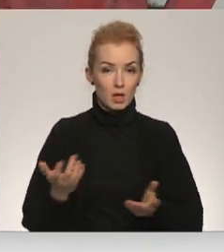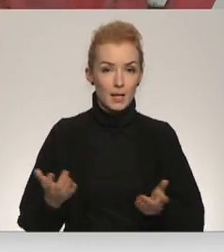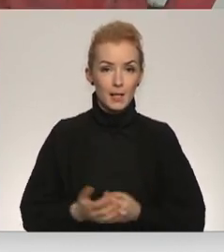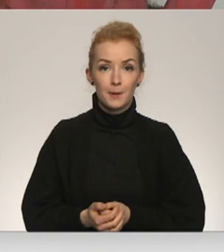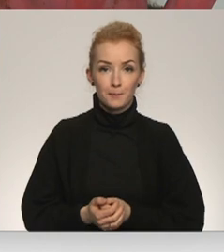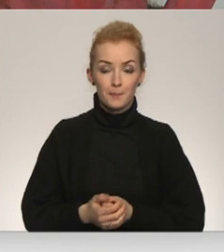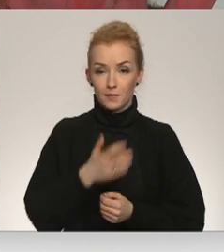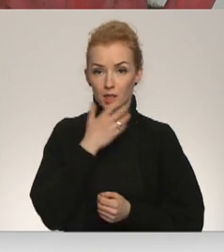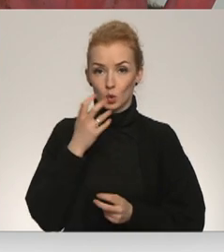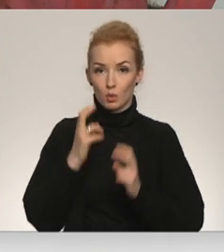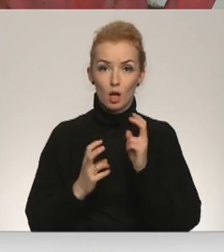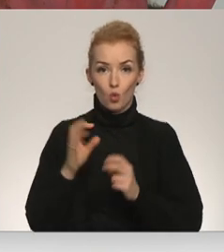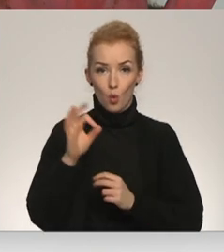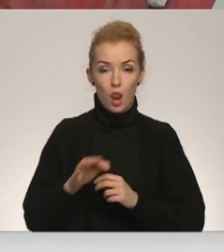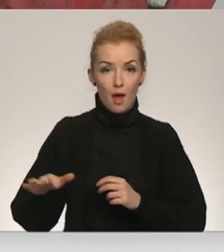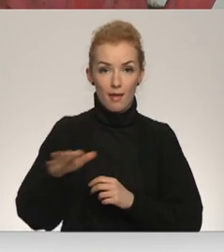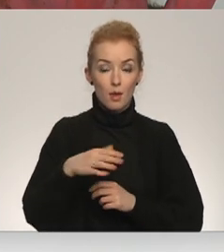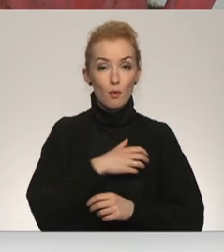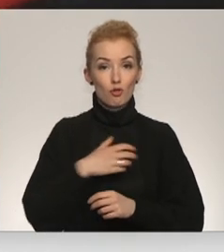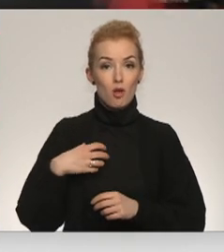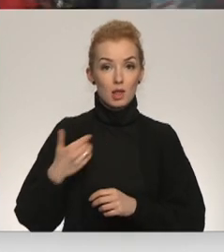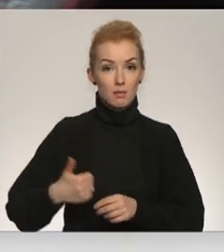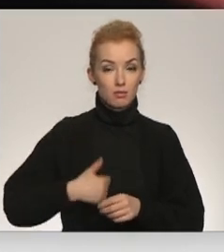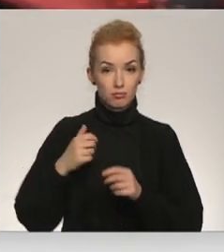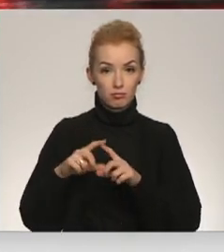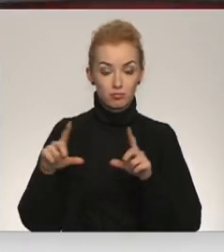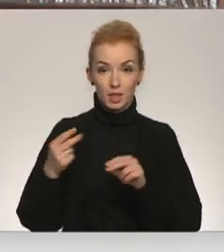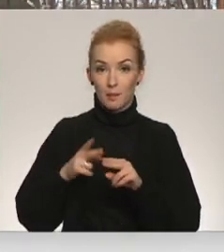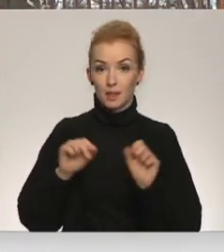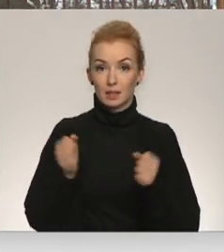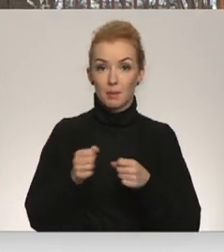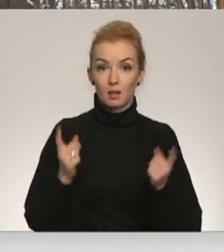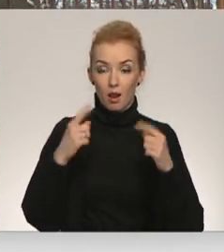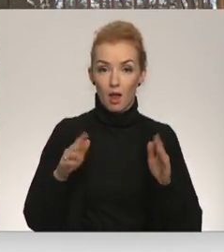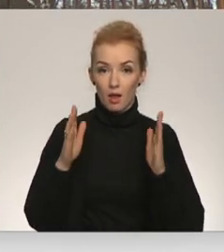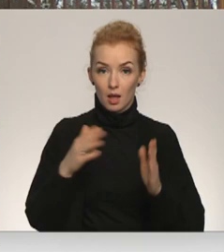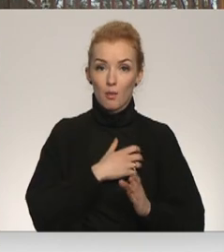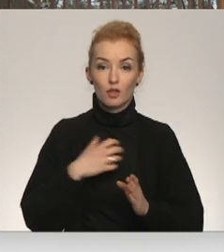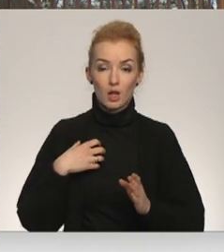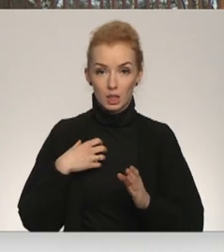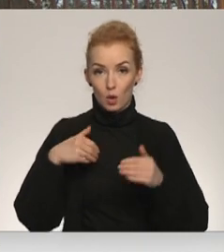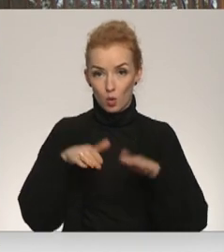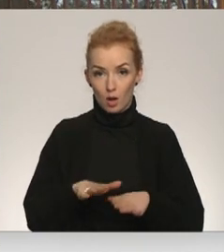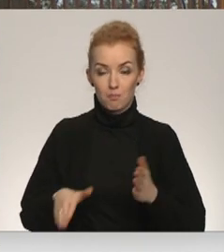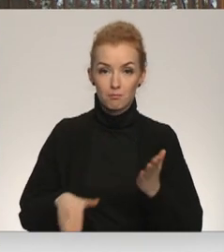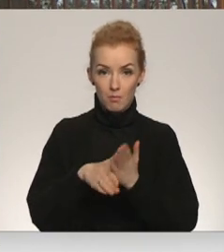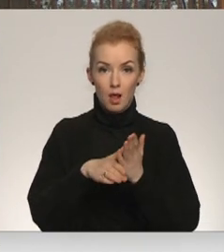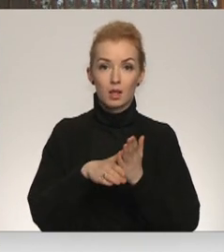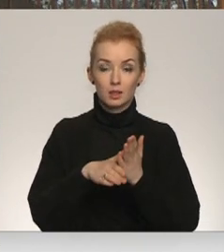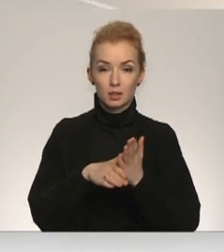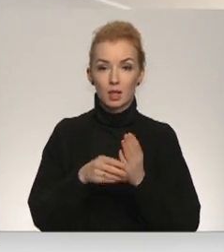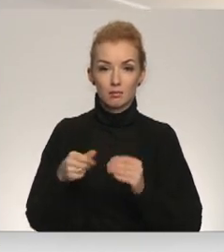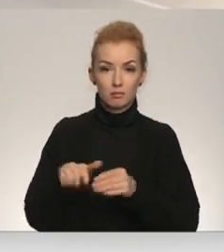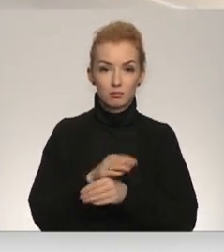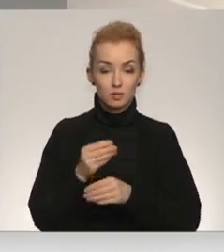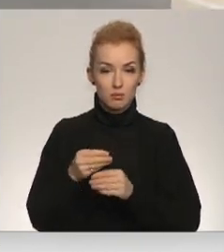Siltuna ražotāja sūlainē ir pašvaldības uzņēmums. Tāpēc zīmes mēnešos pašvaldība nolēmus palīdzēt sekt apkursa izmaksas.